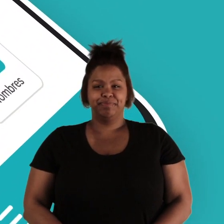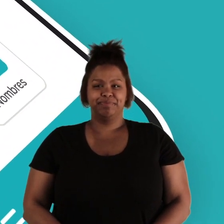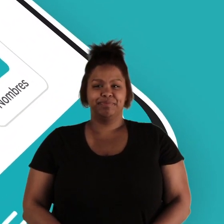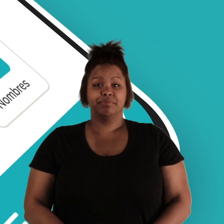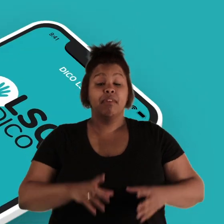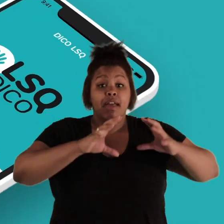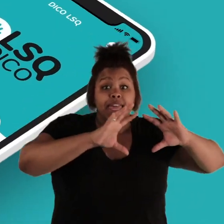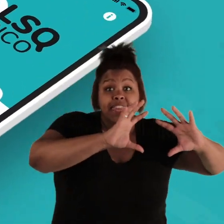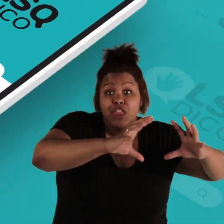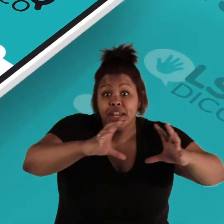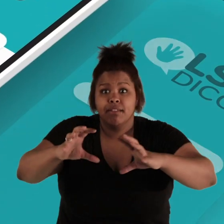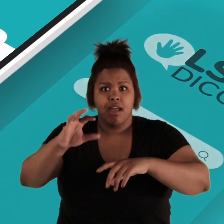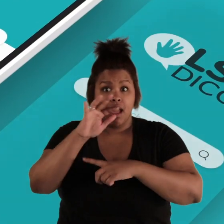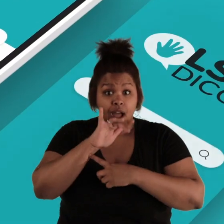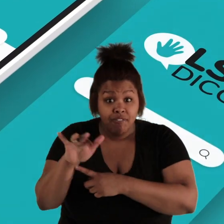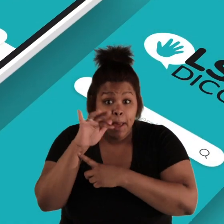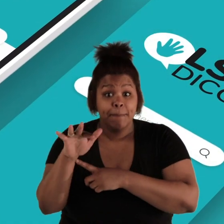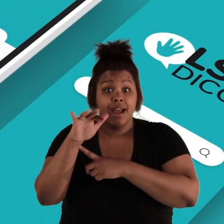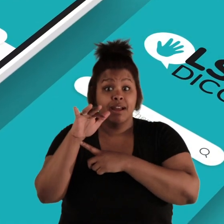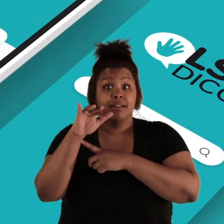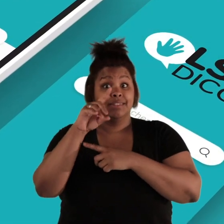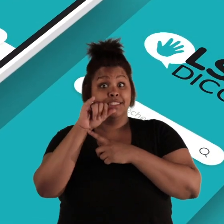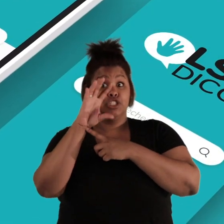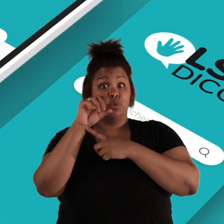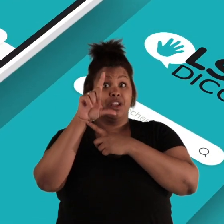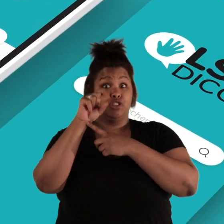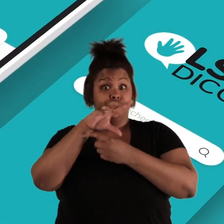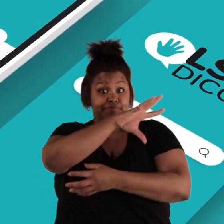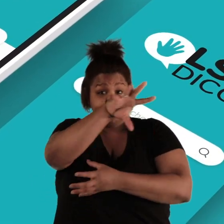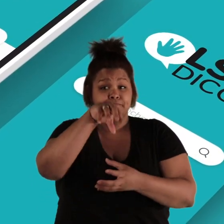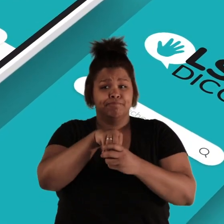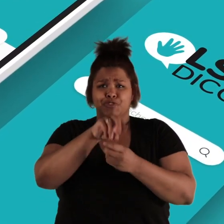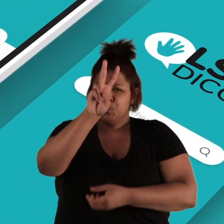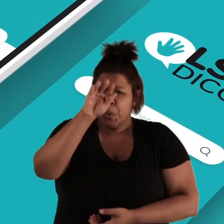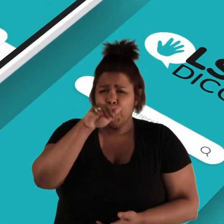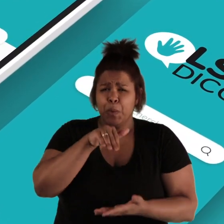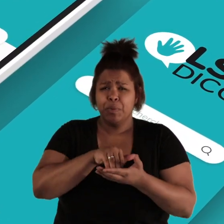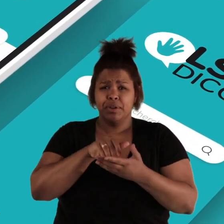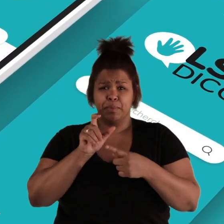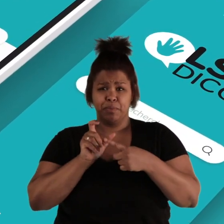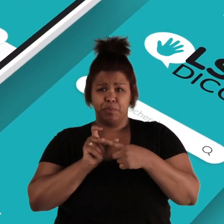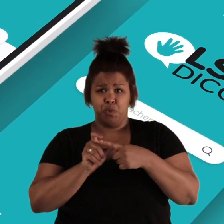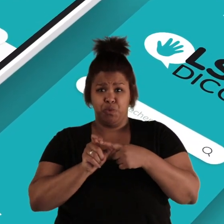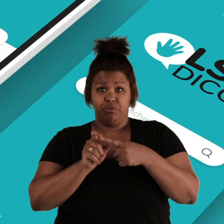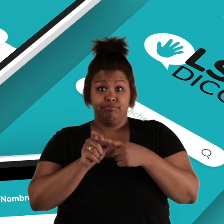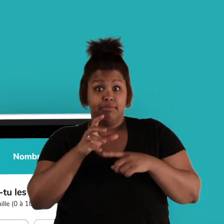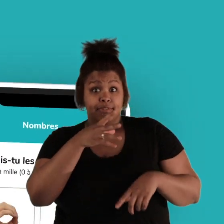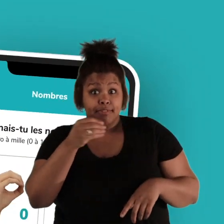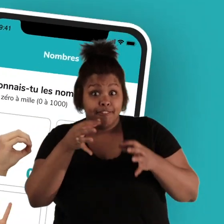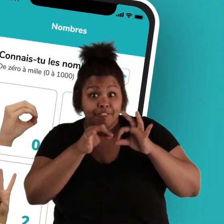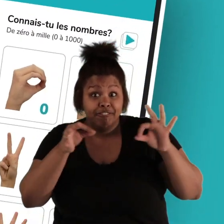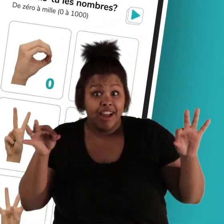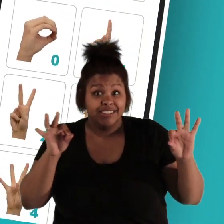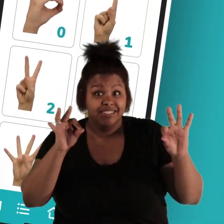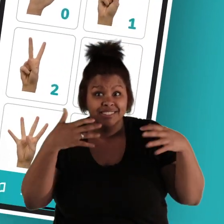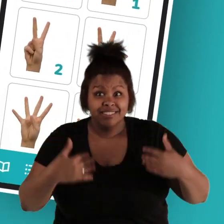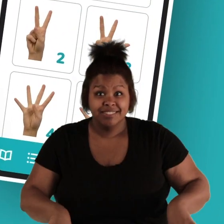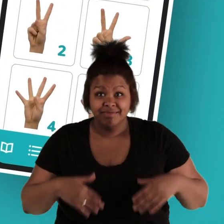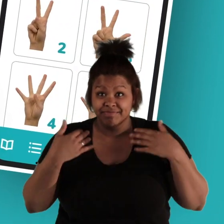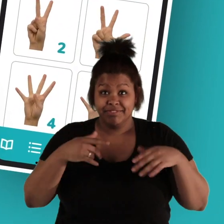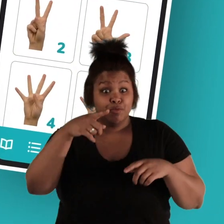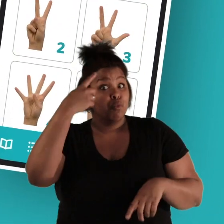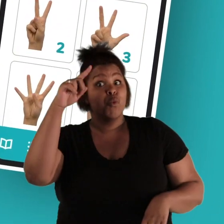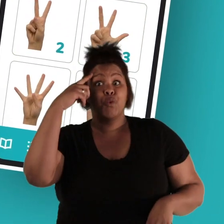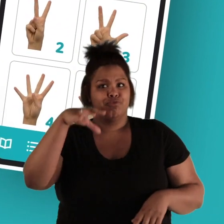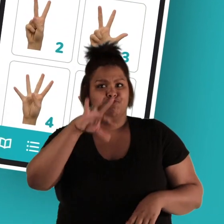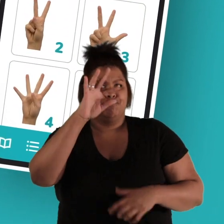plus de 2000 mots et phrases variées, permettant ainsi de s'adapter à différents contextes et de trouver le signe approprié. Un